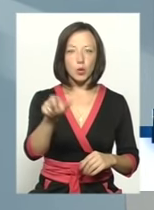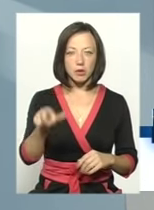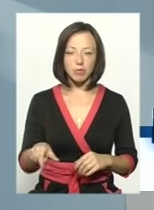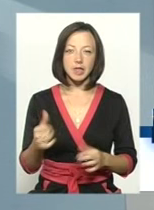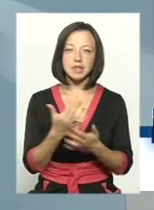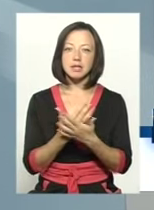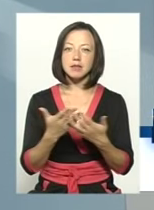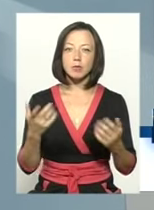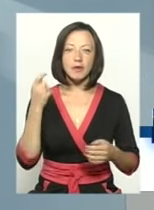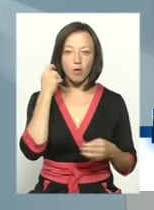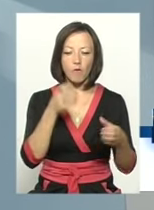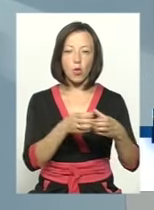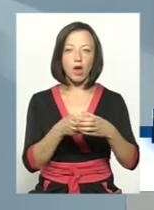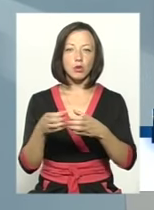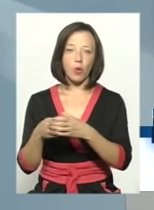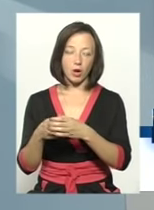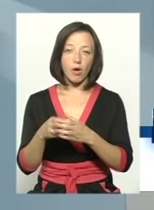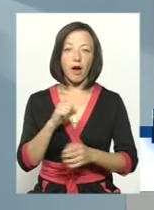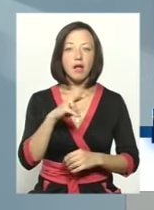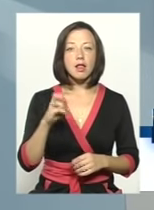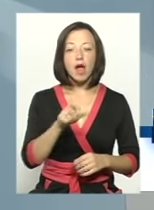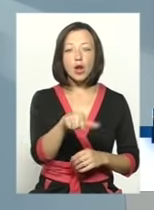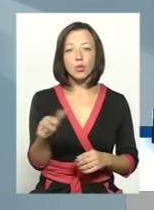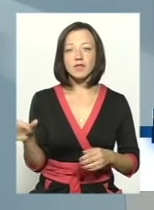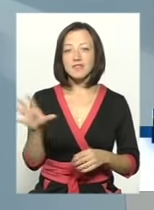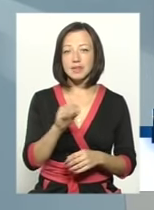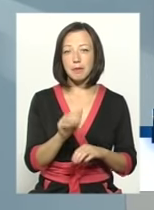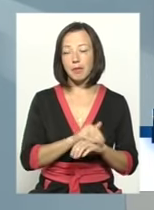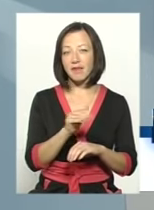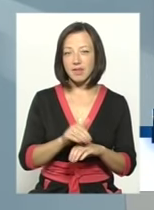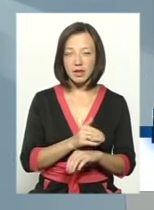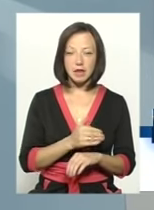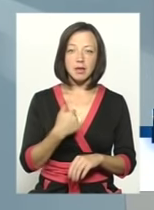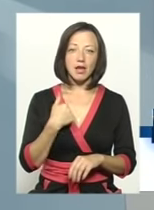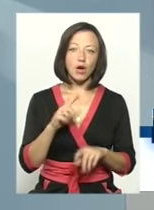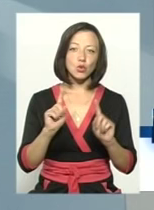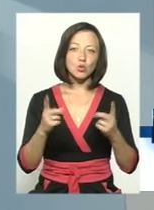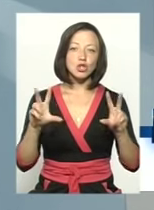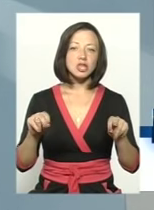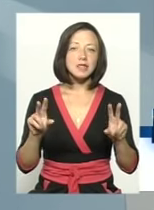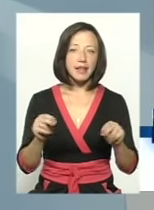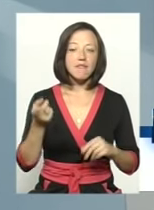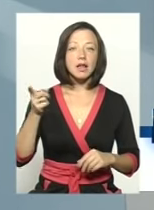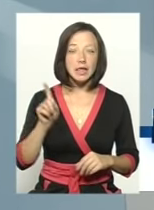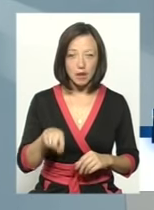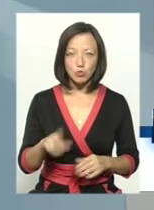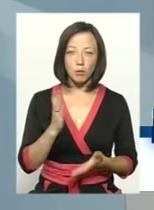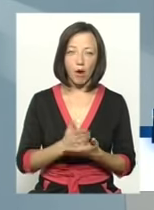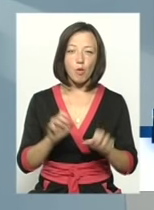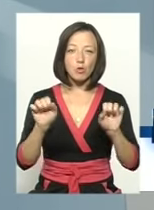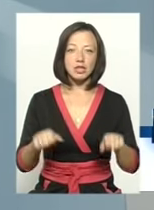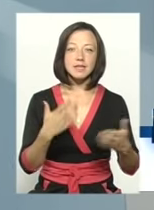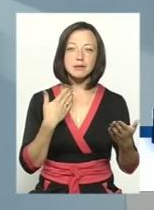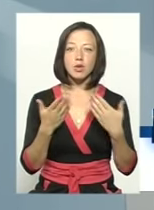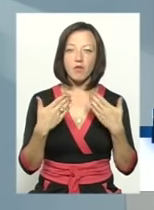з різною віковою категорією, але люди всі привітні і мені я дуже щаслива тим, що маю можливість